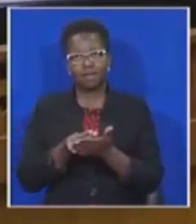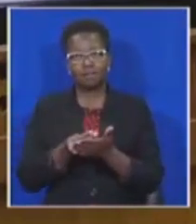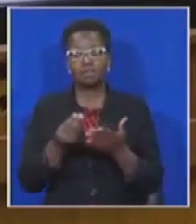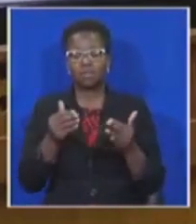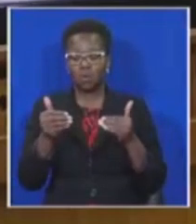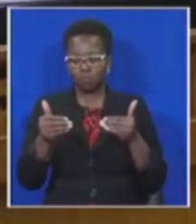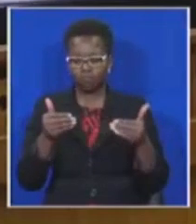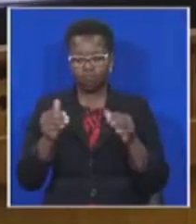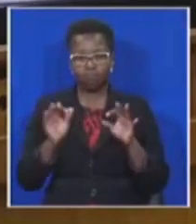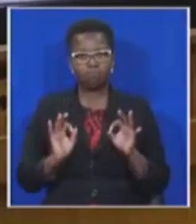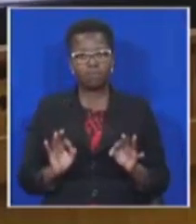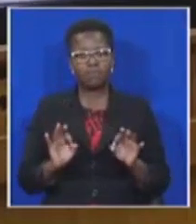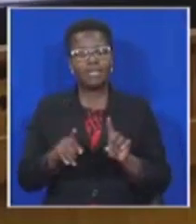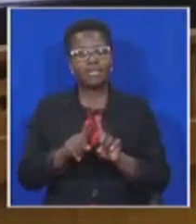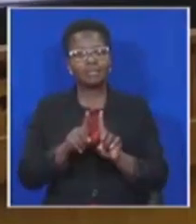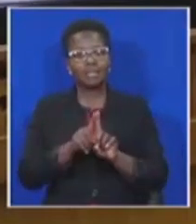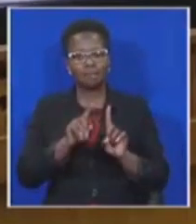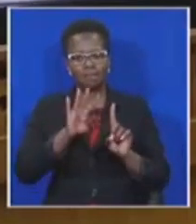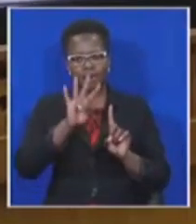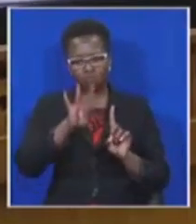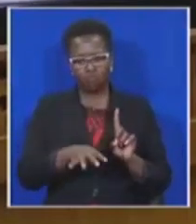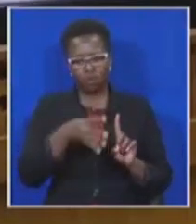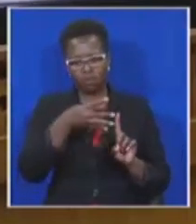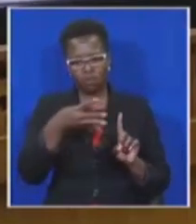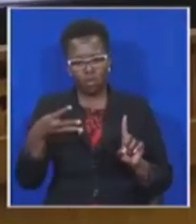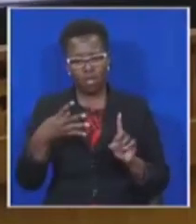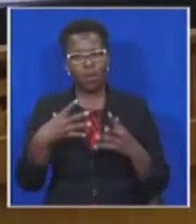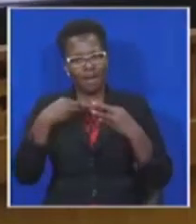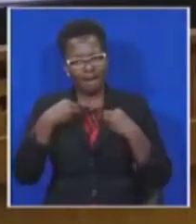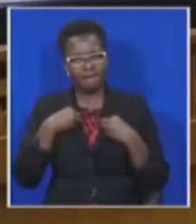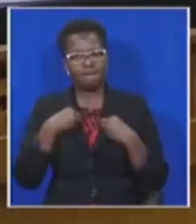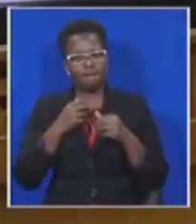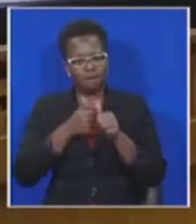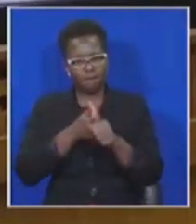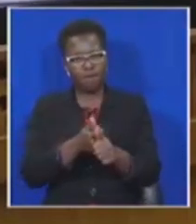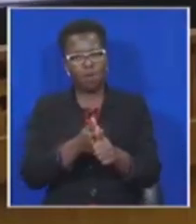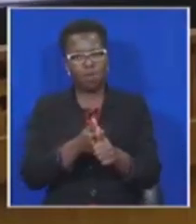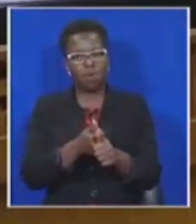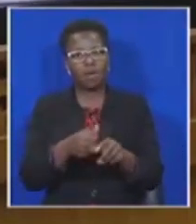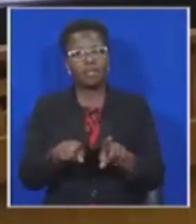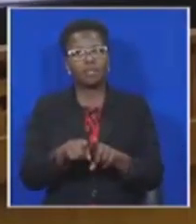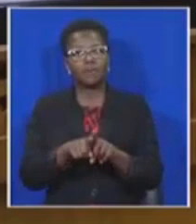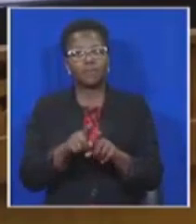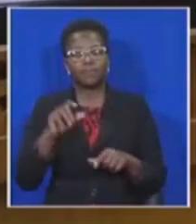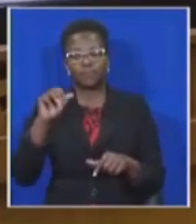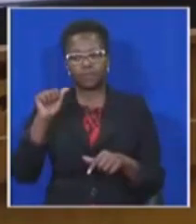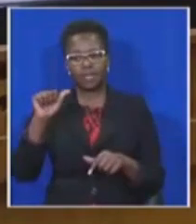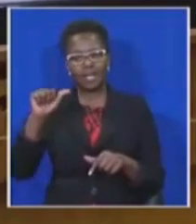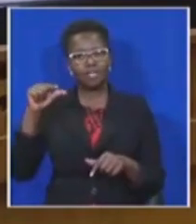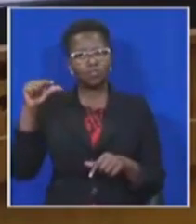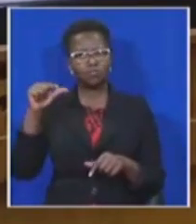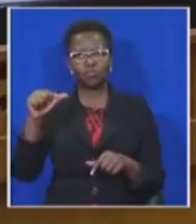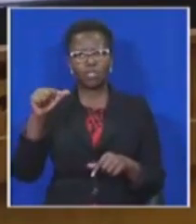die auditeergeneraal wie vir jaren nie eers bereid was om een opinie oor die chaos waarin hierdie van onze verval het uit te spreek nie.